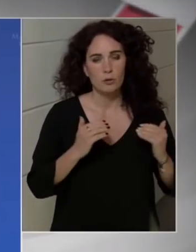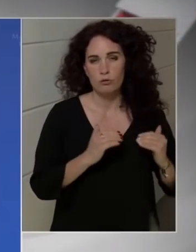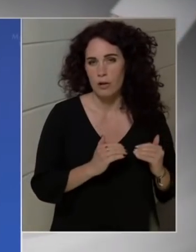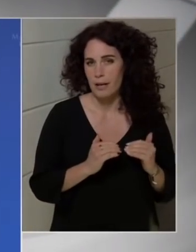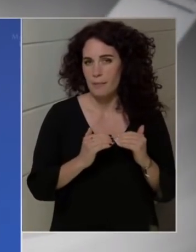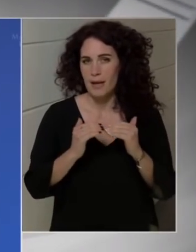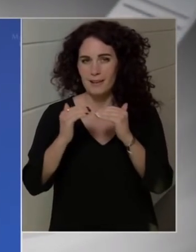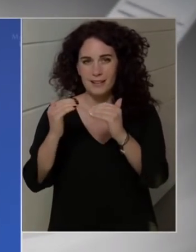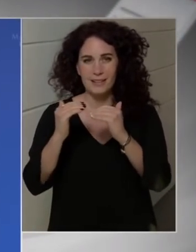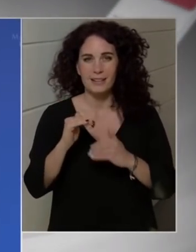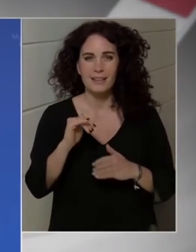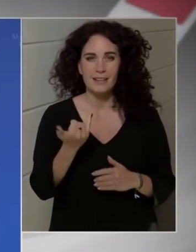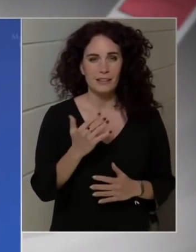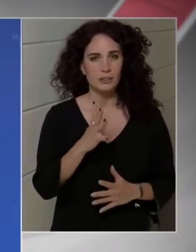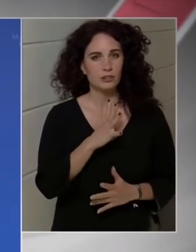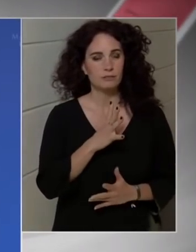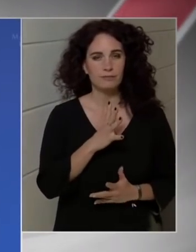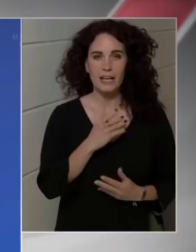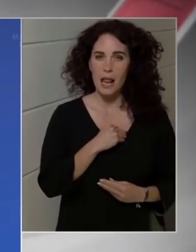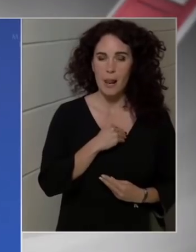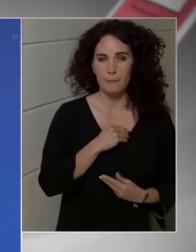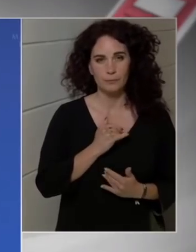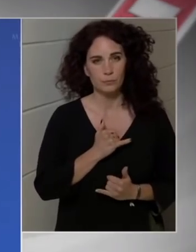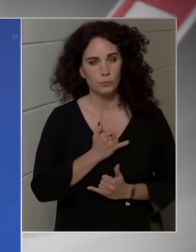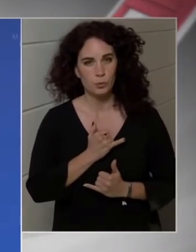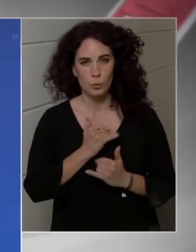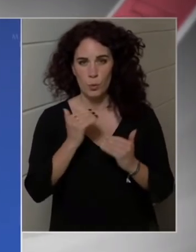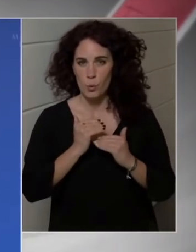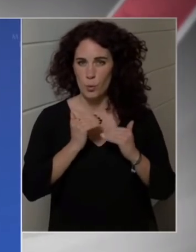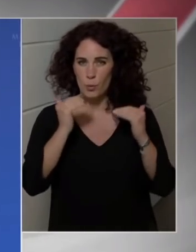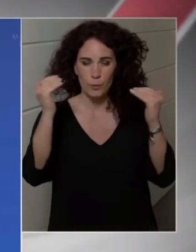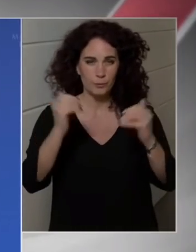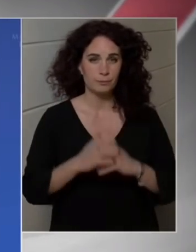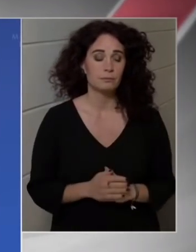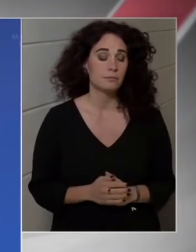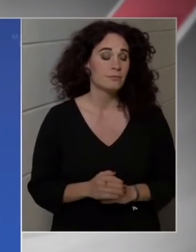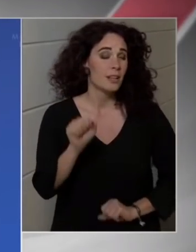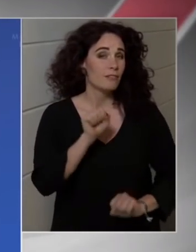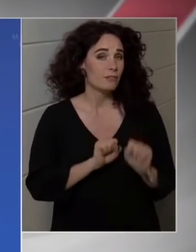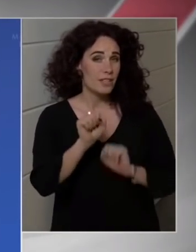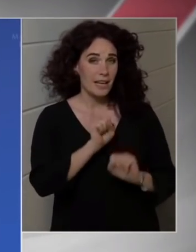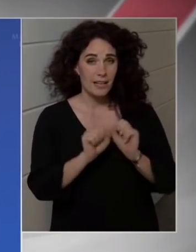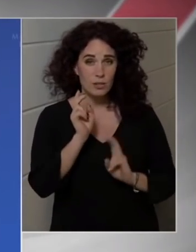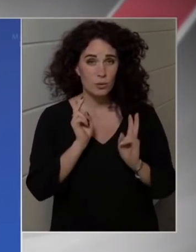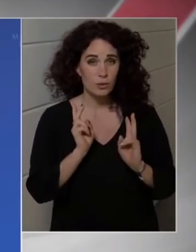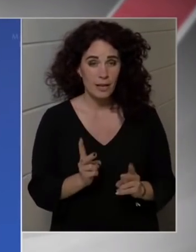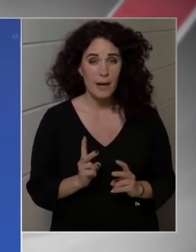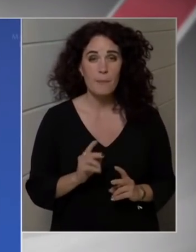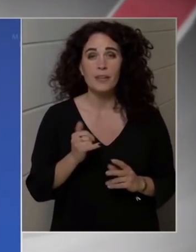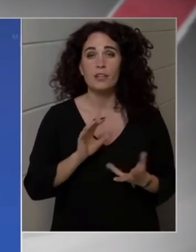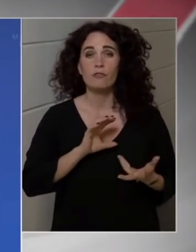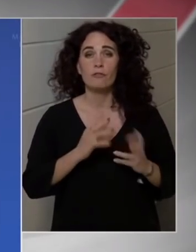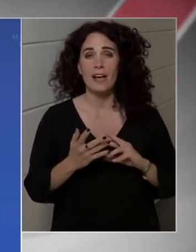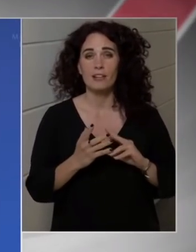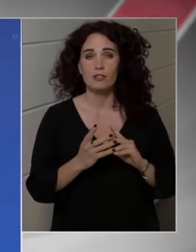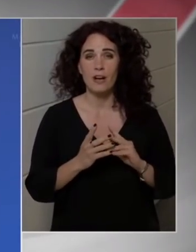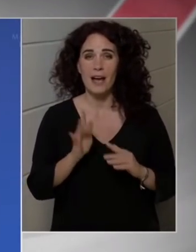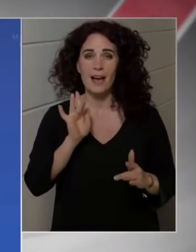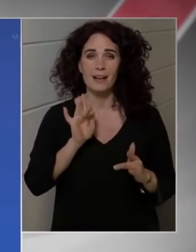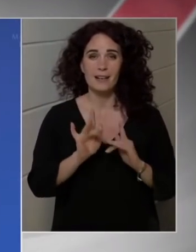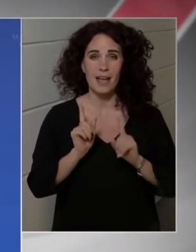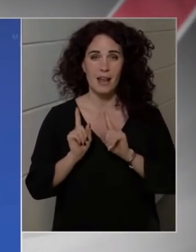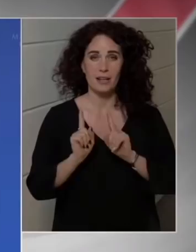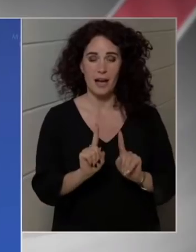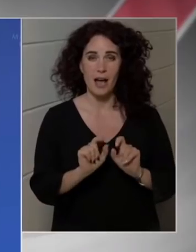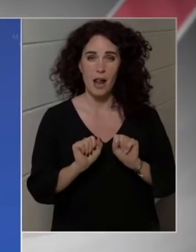világgazdasági válság fenyegett minket. Látható, hogy az infláció már emelkedik, és növekednek a